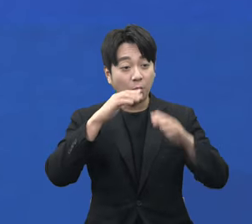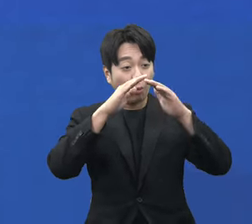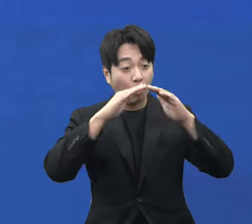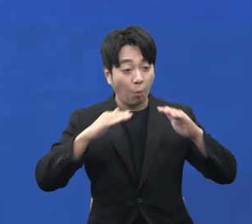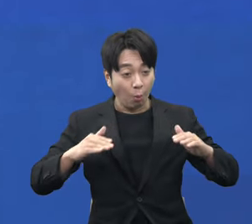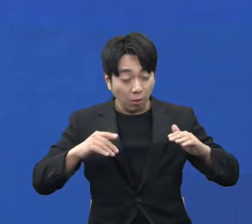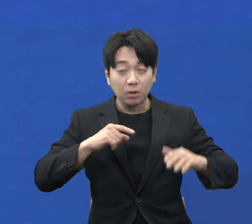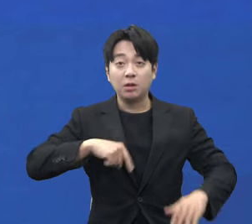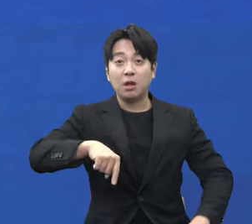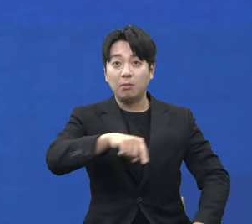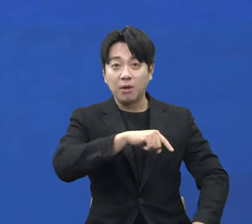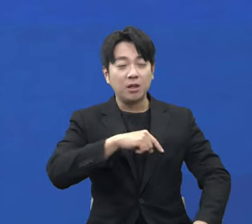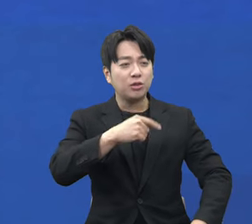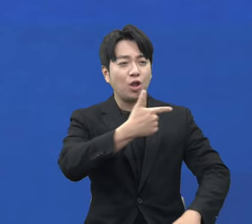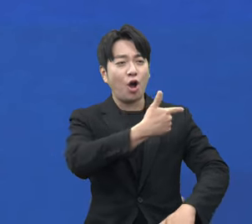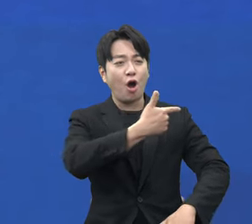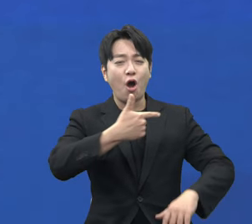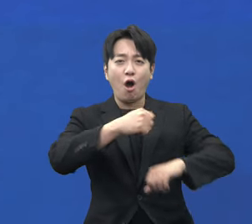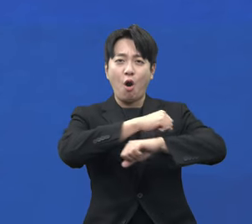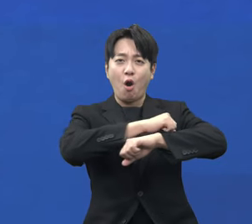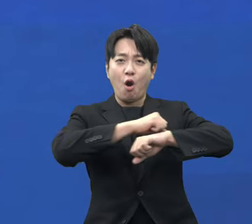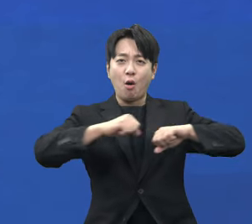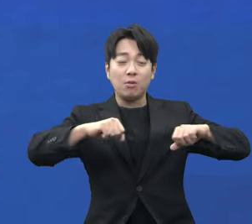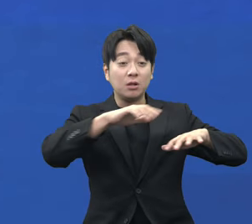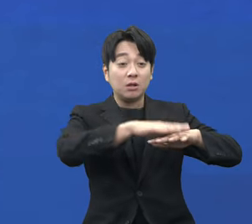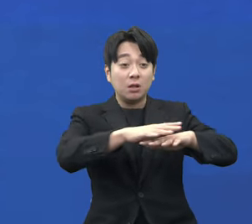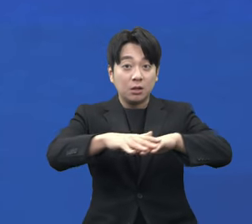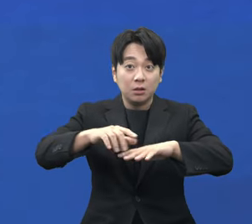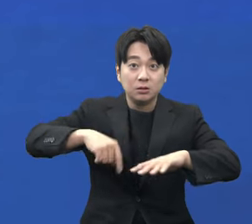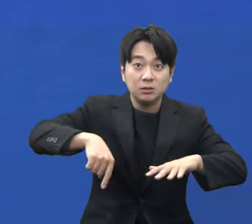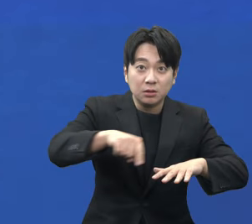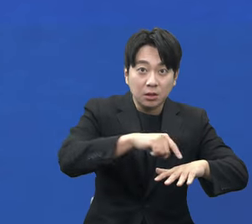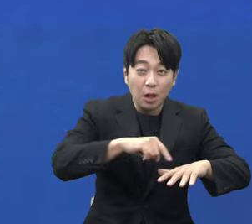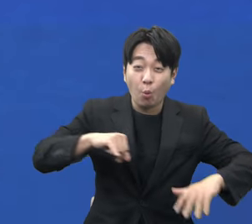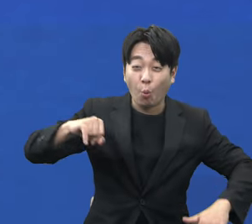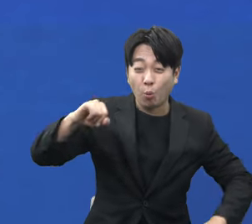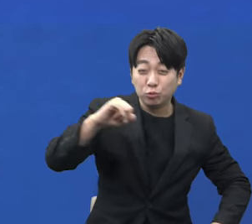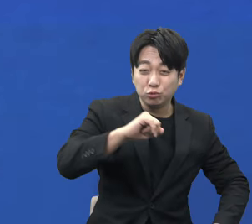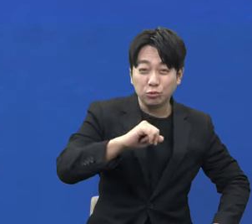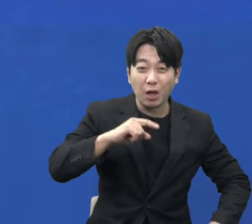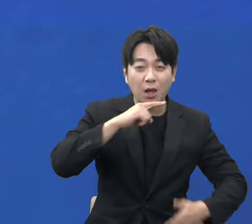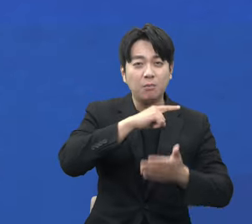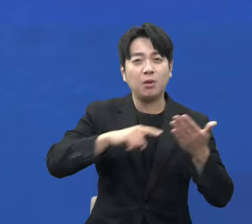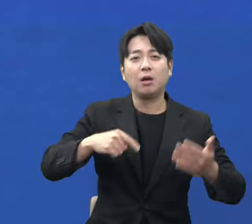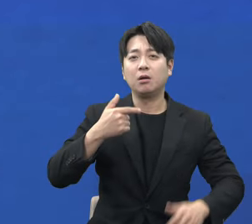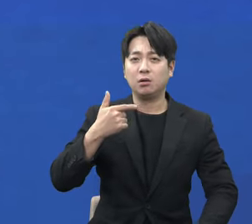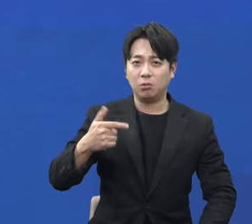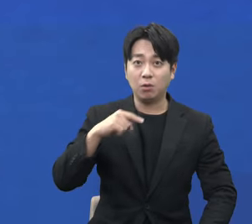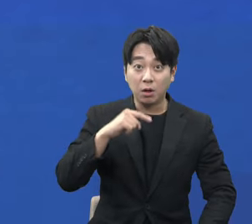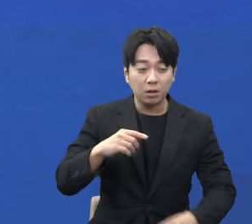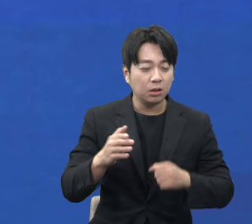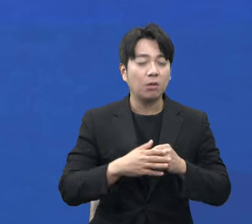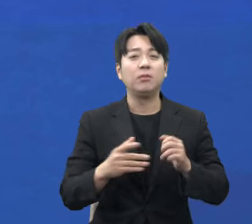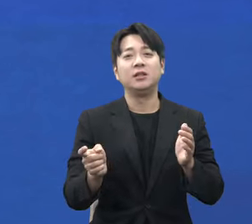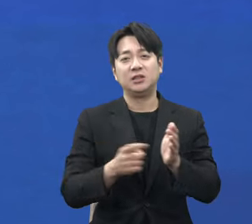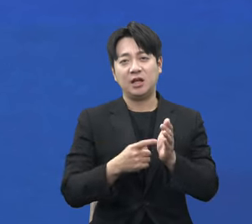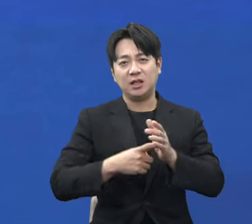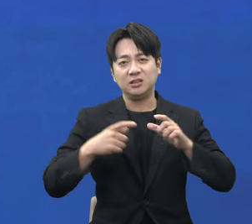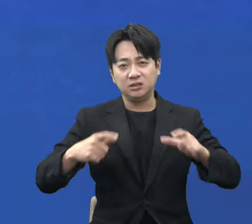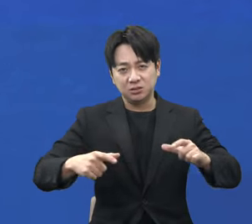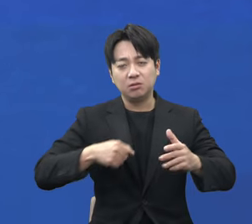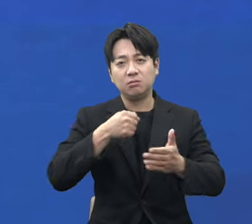이상기후로 극성을 부린 벼멸구로 꺼멓게 논이 타들어갔고 급기야 재난지역으로 선포까지 되었습니다.